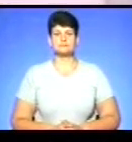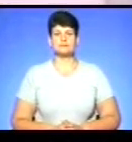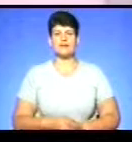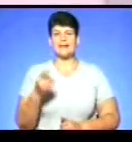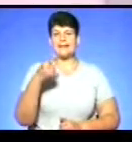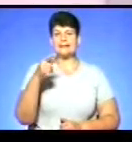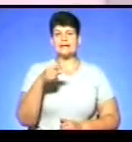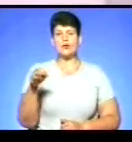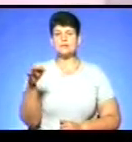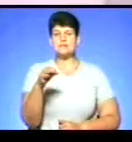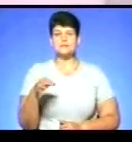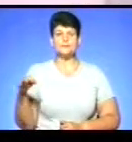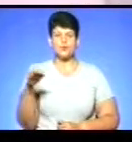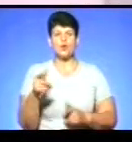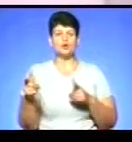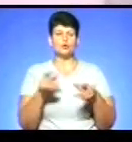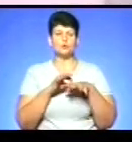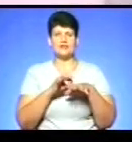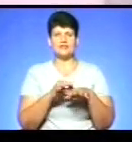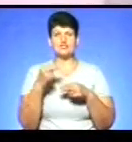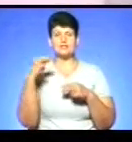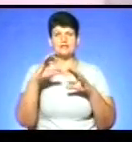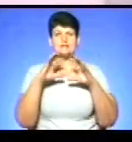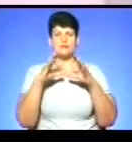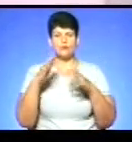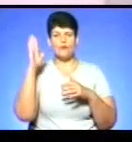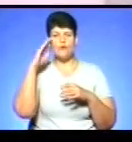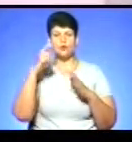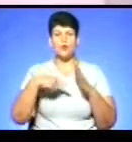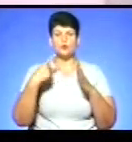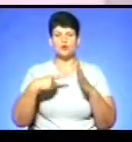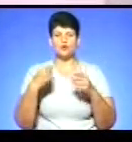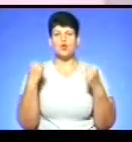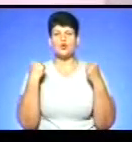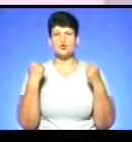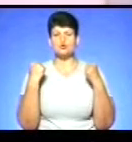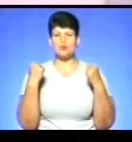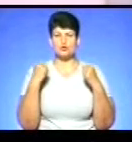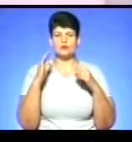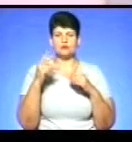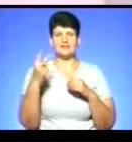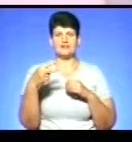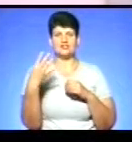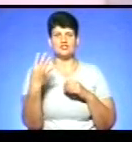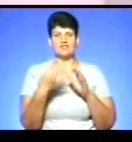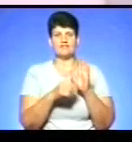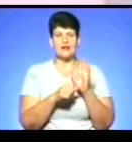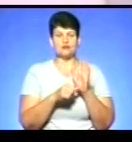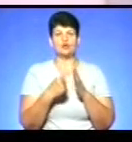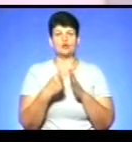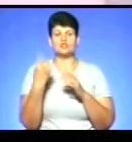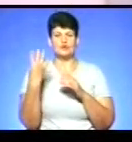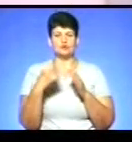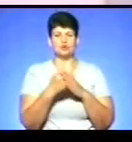Тернопільський став готовий до проведення чемпіонату світу з водно-моторного спорту, який триватиме у місті з 24 по 26 серпня.